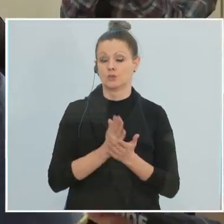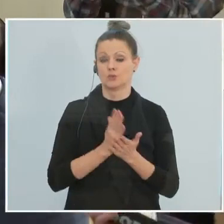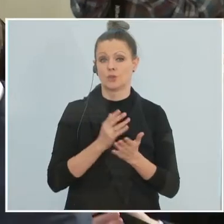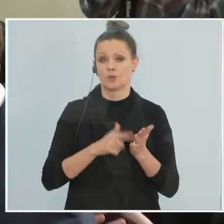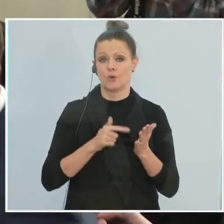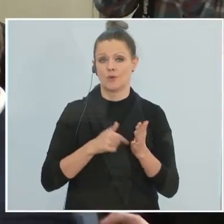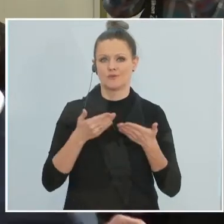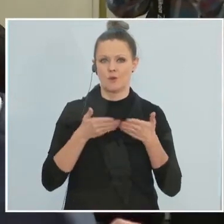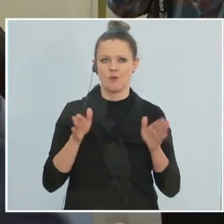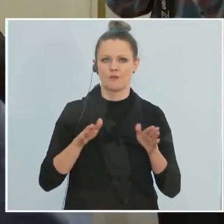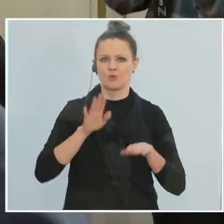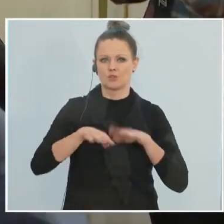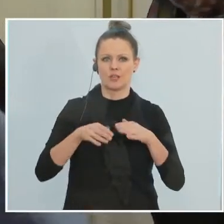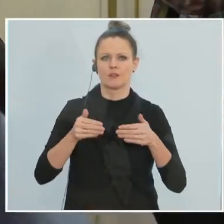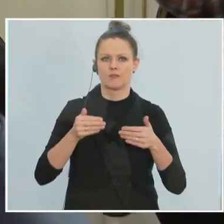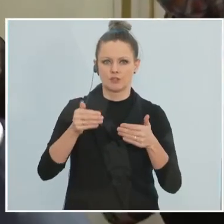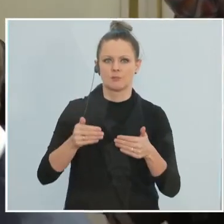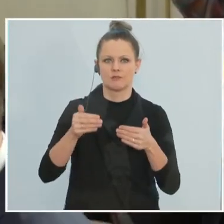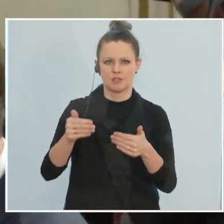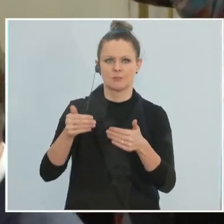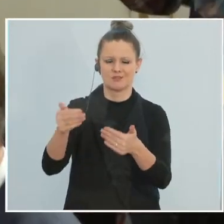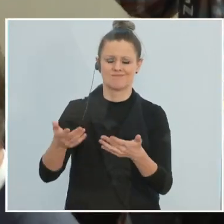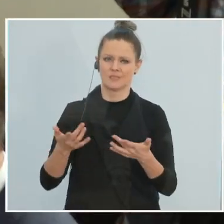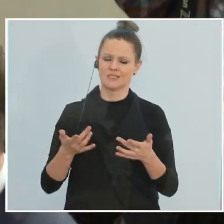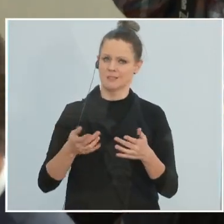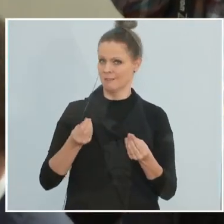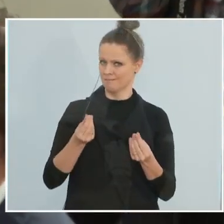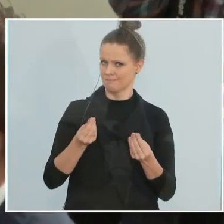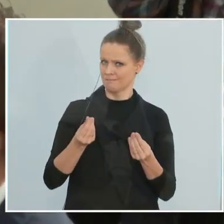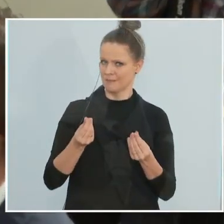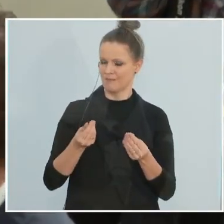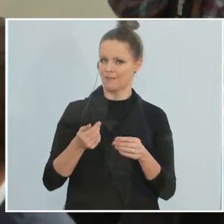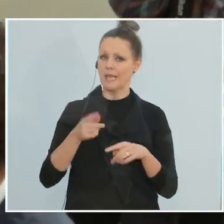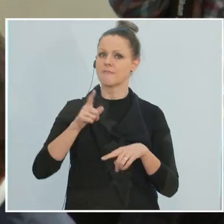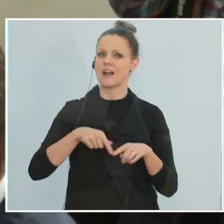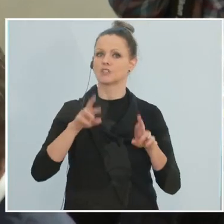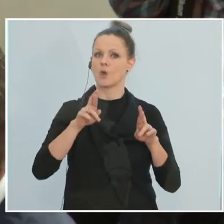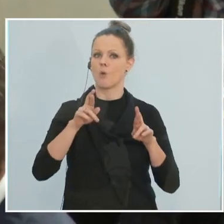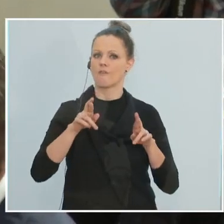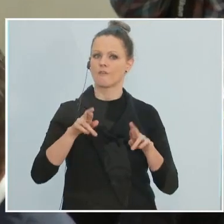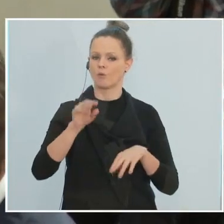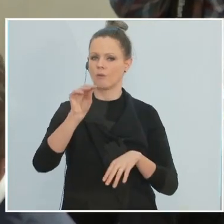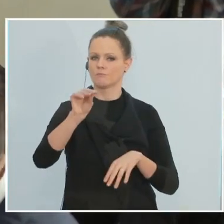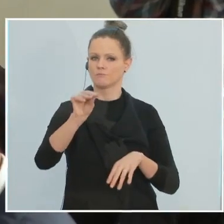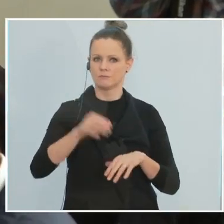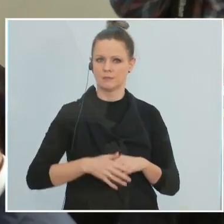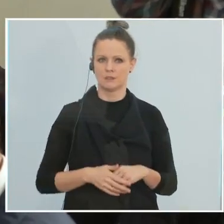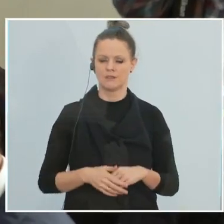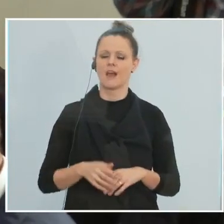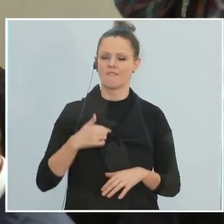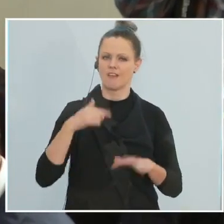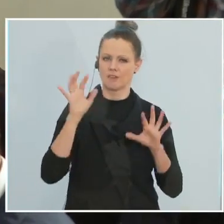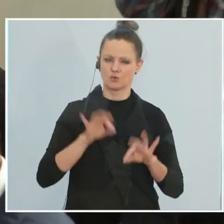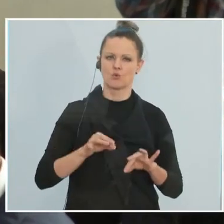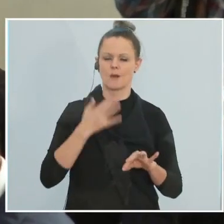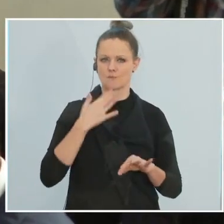verschoben worden. Wecken Sie nicht ein bisschen falsche Hoffnungen, falsche Erwartungen, wenn Sie sagen, wir werden versuchen am 8. oder wir